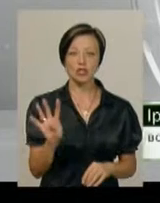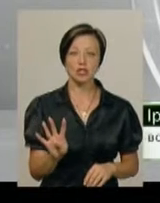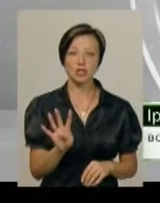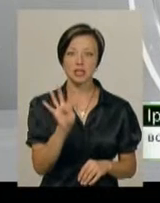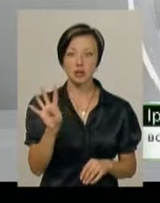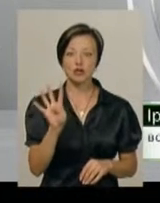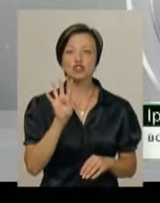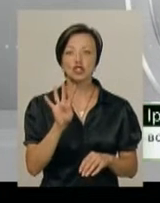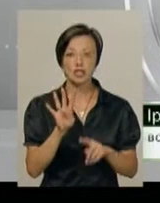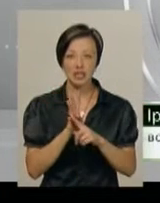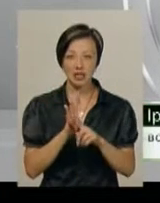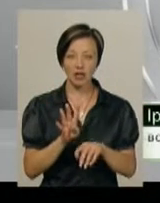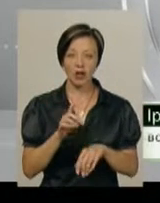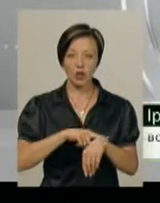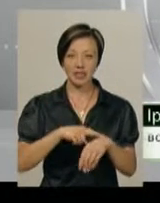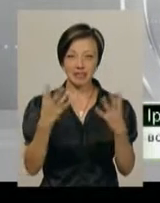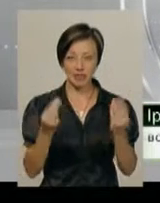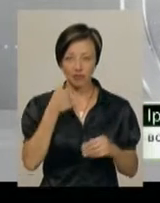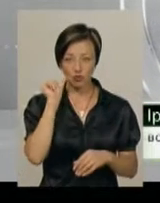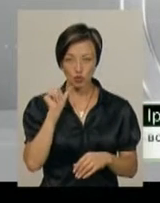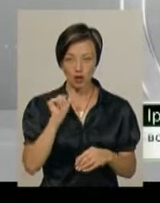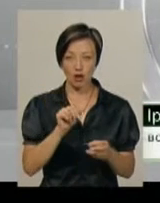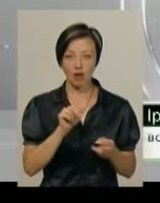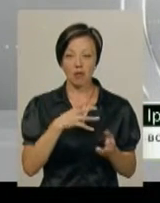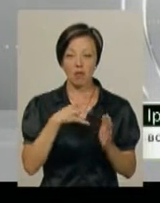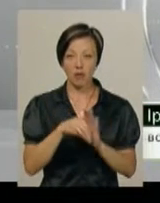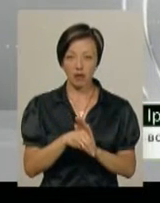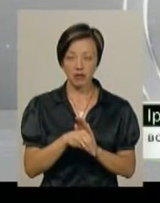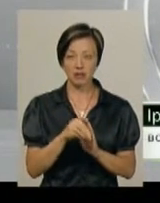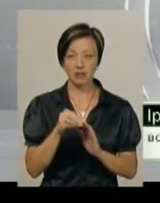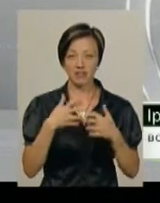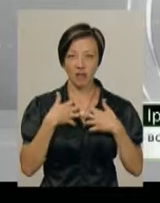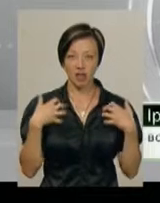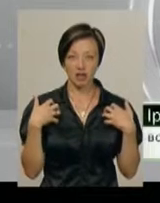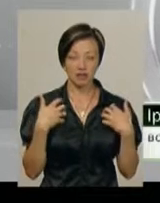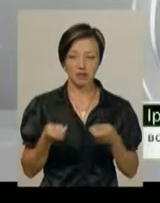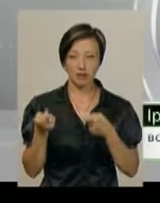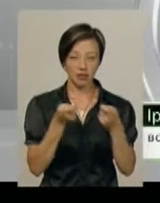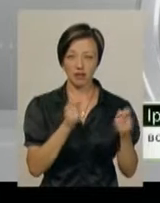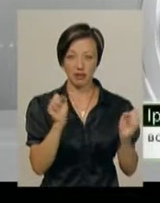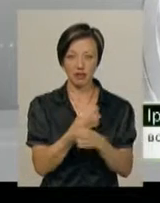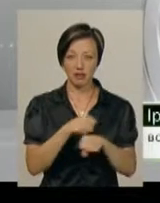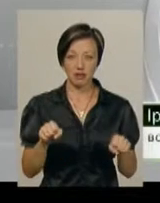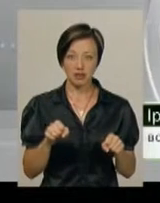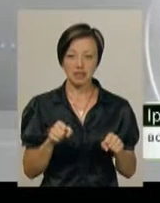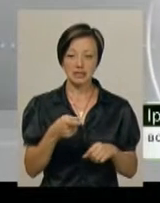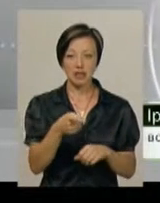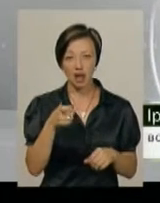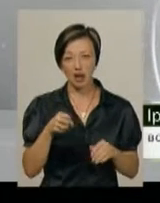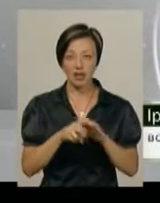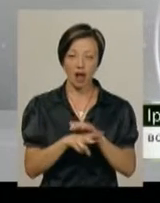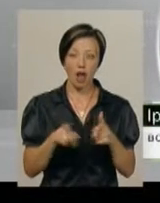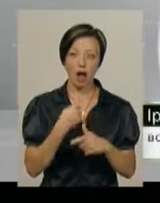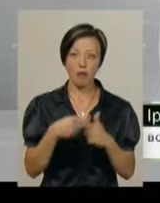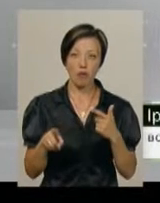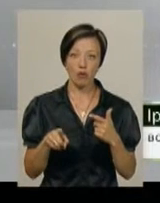вчора вона померла. Ми вчора мали везти її в лікарню на крапельнич, їй не довезли. Або в неї стріляли і вона тікала,